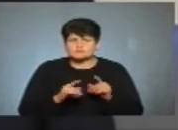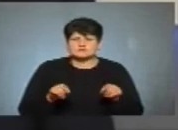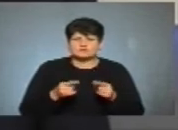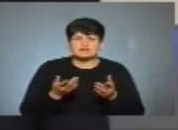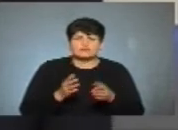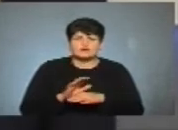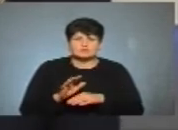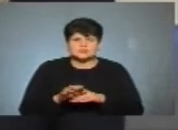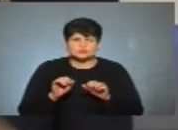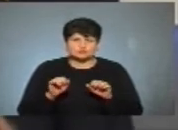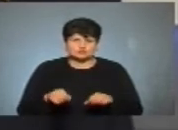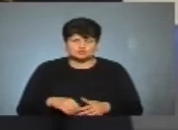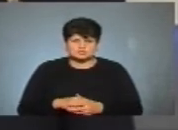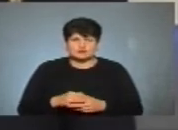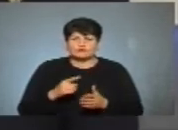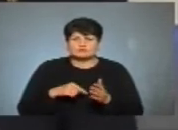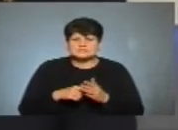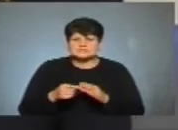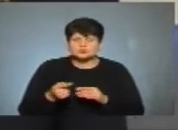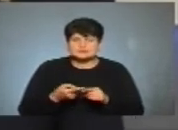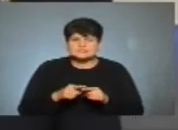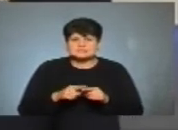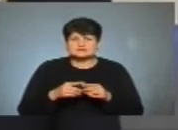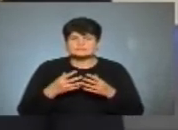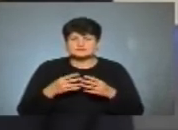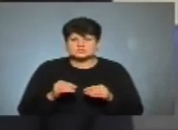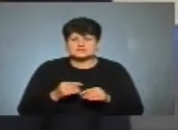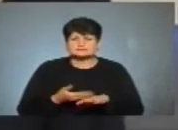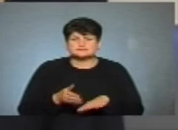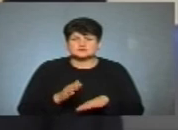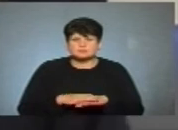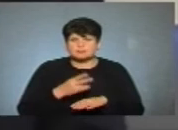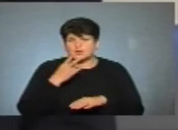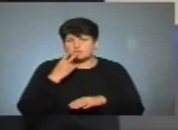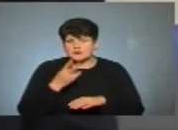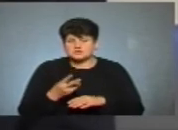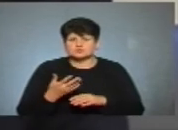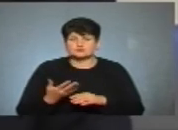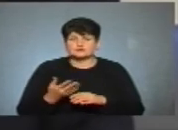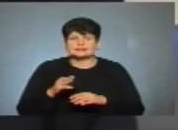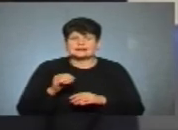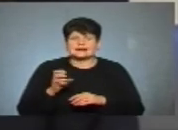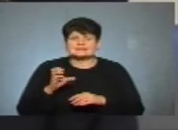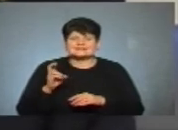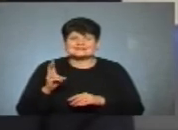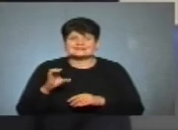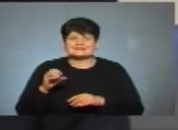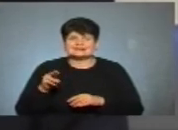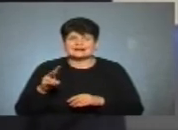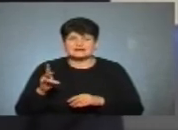якихось виробничих потужностей. В місті Тернополі з цим зараз вже, звичайно, складніше. Ми бачимо там текстильна, яка